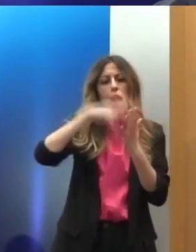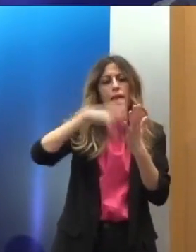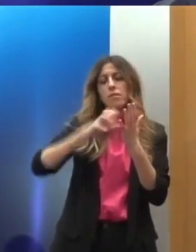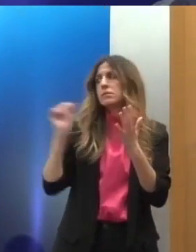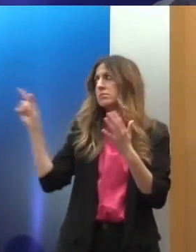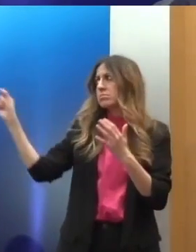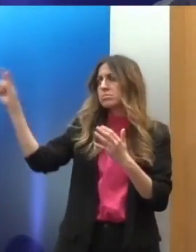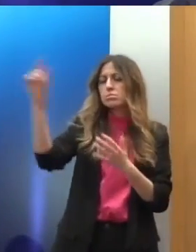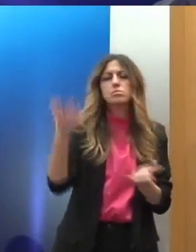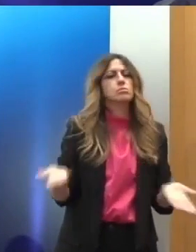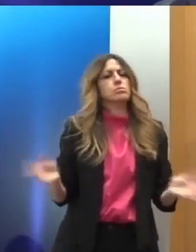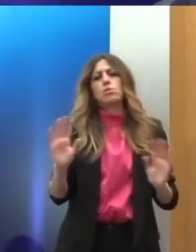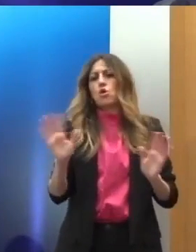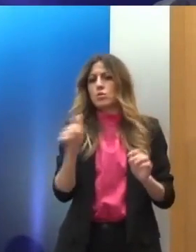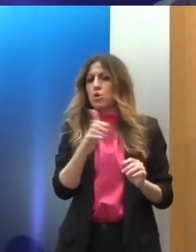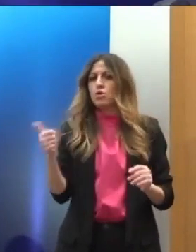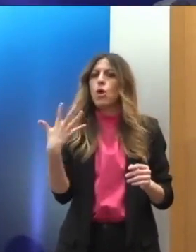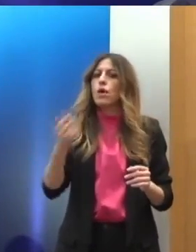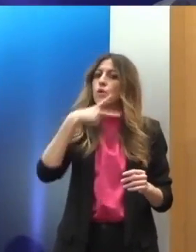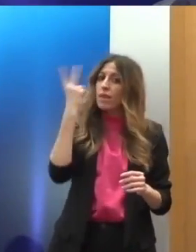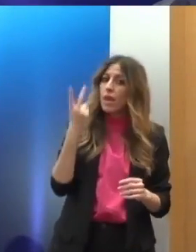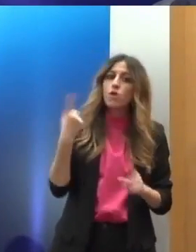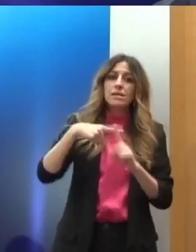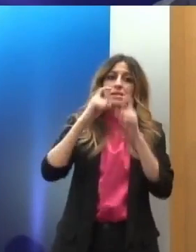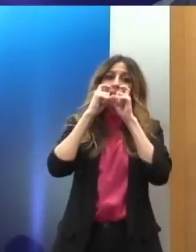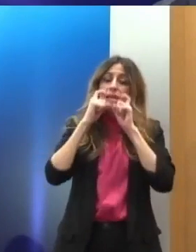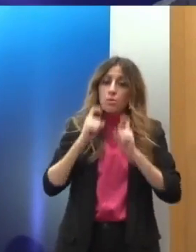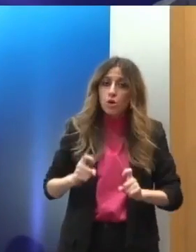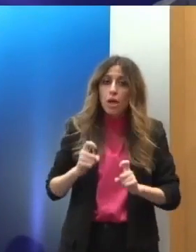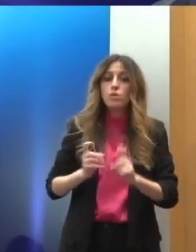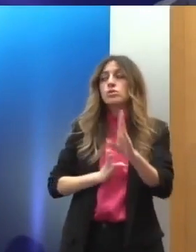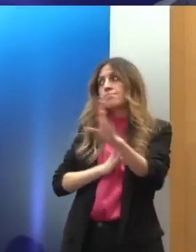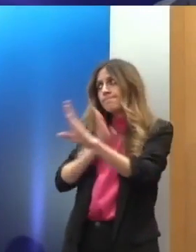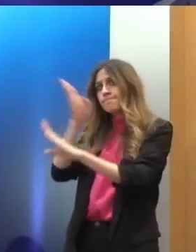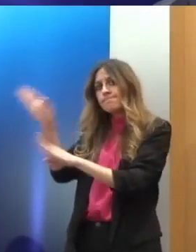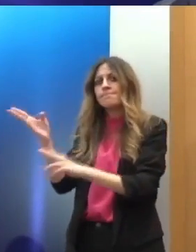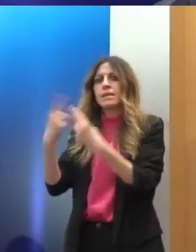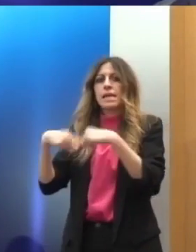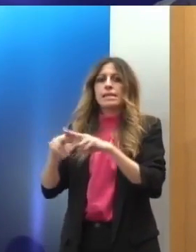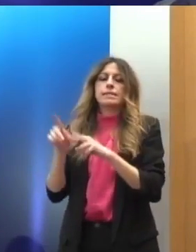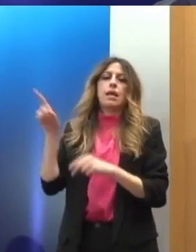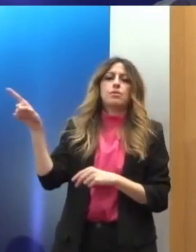Έχουν δικαίωμα και υποχρέωση να εμφανιστούν ενώπιον της Επιτροπής και να